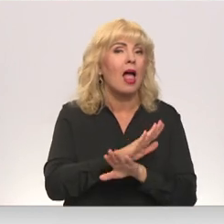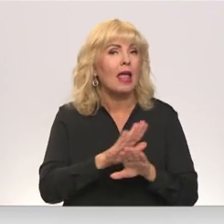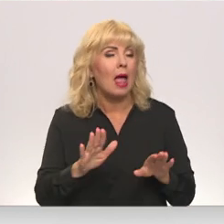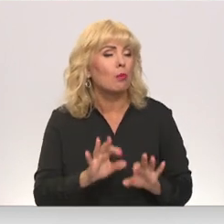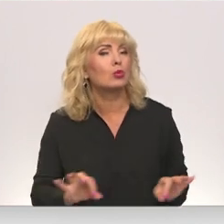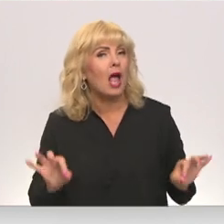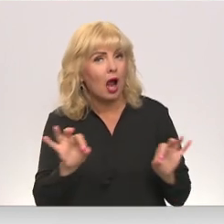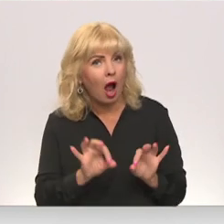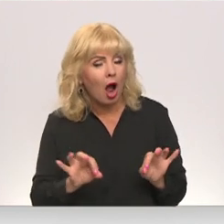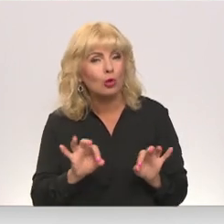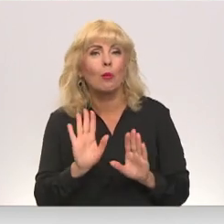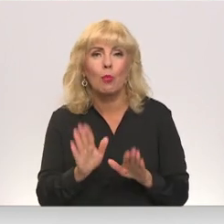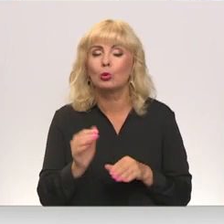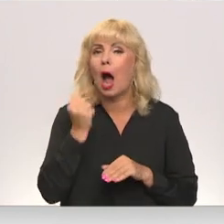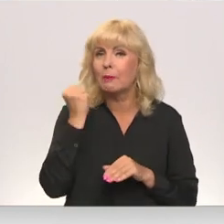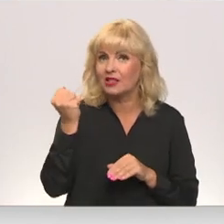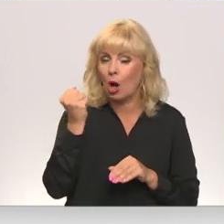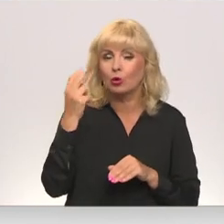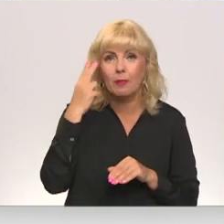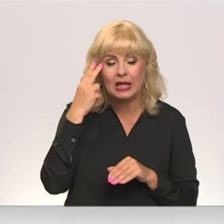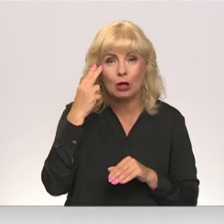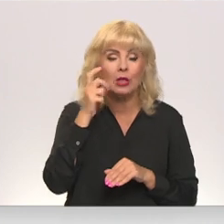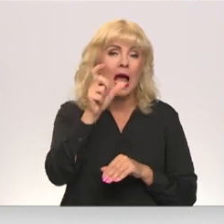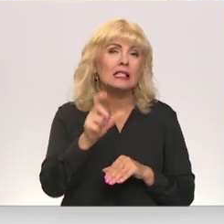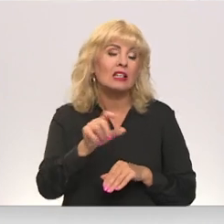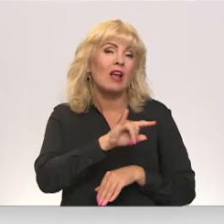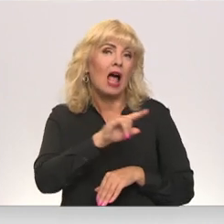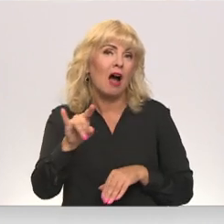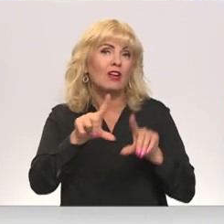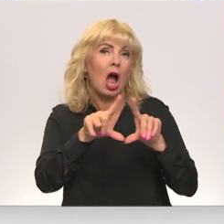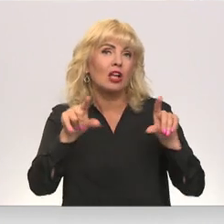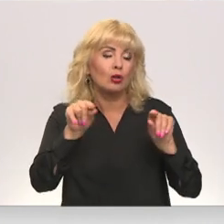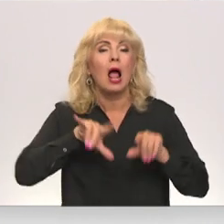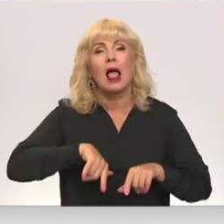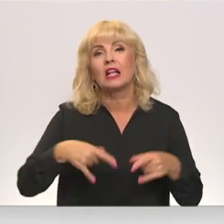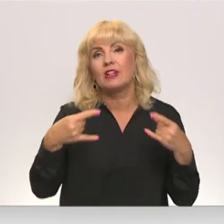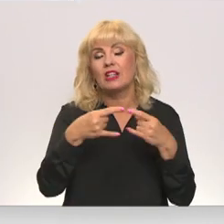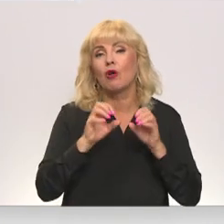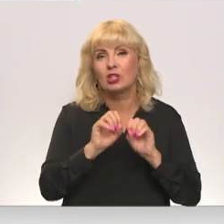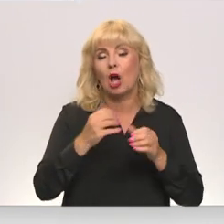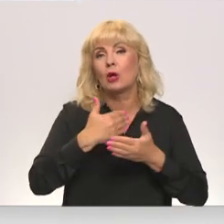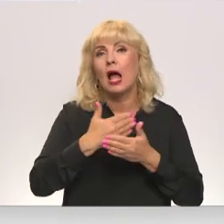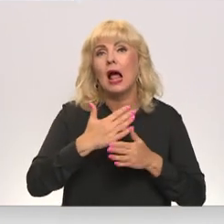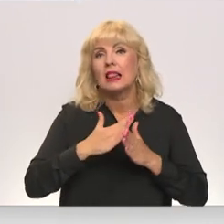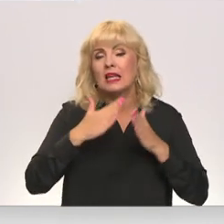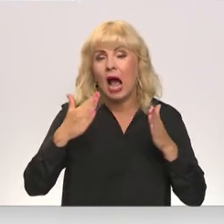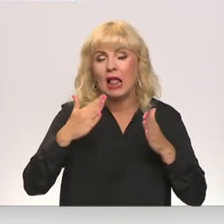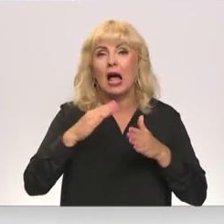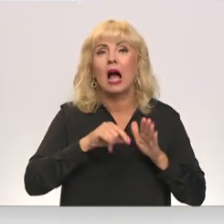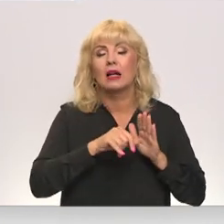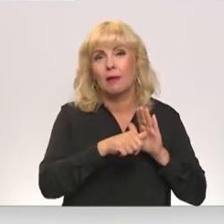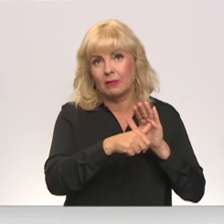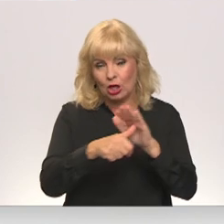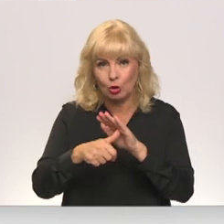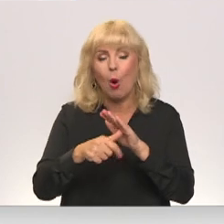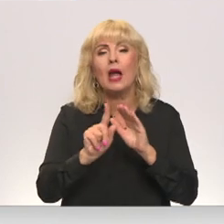nekādu absolūtu apdraudējumu risku. Civilās aviācijas aģentūrā Latvijas televīzijai arī norāda, ka lielākā lidojuma plānu daļa ir paveikta.